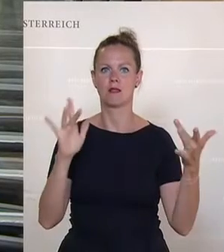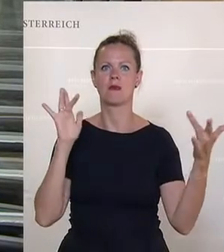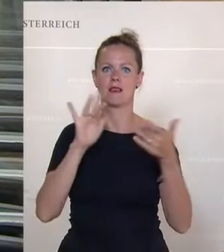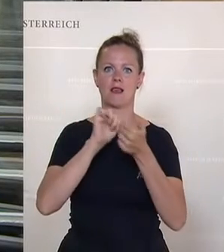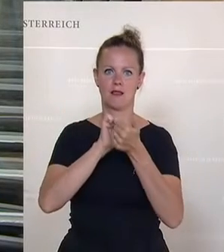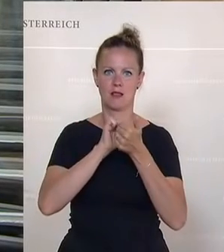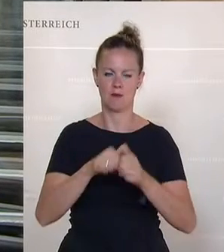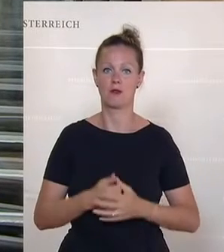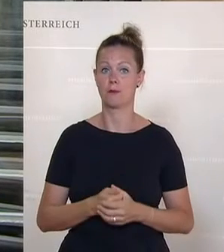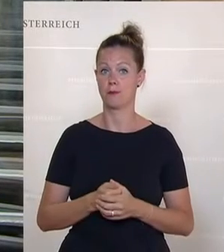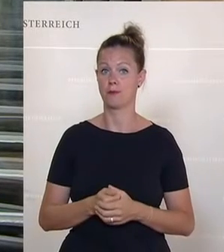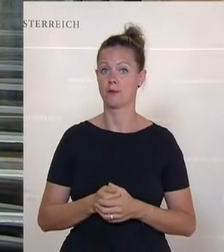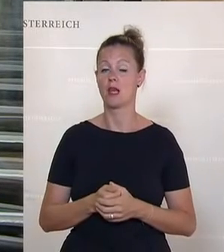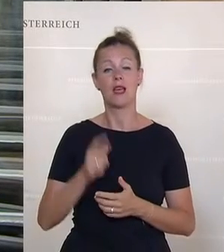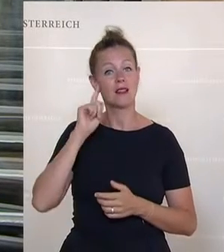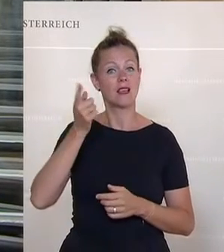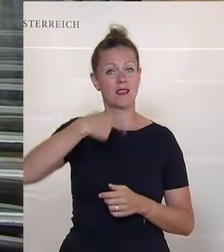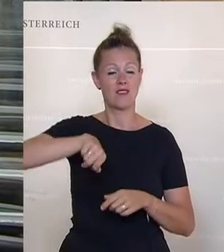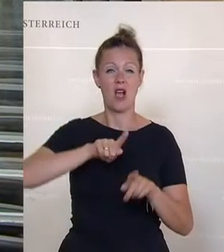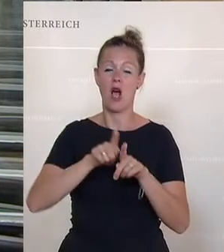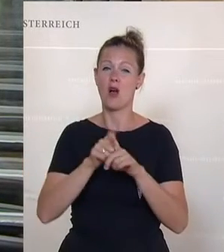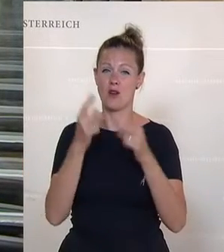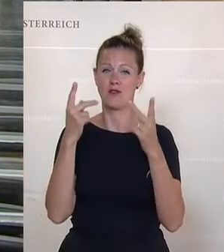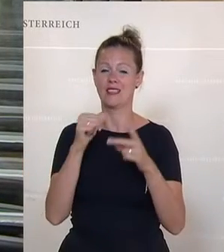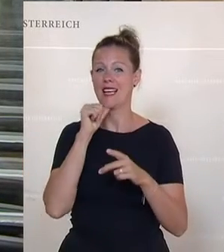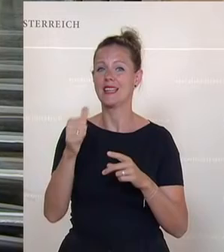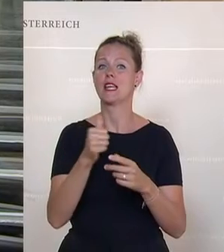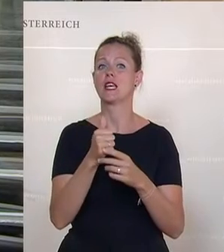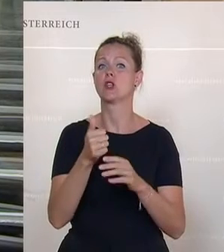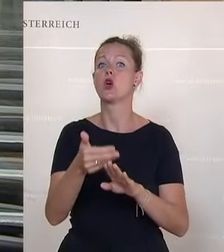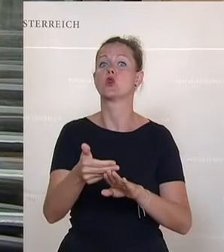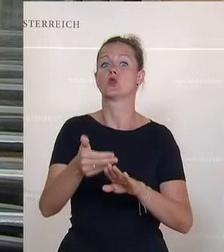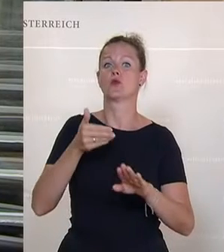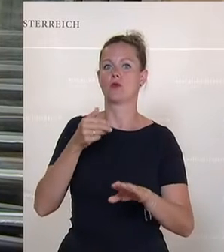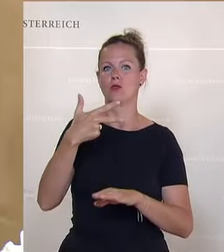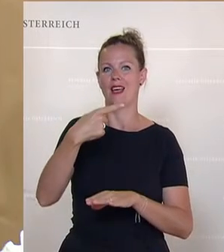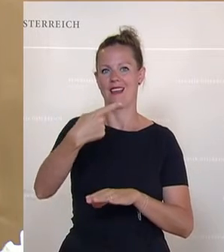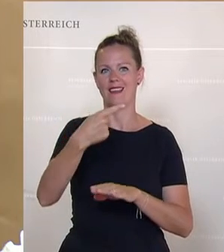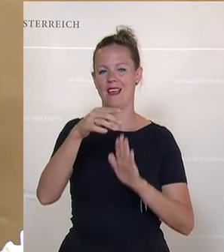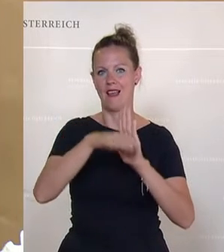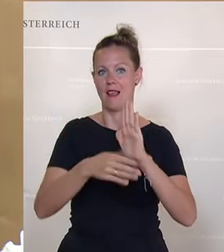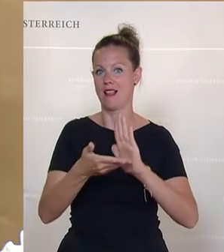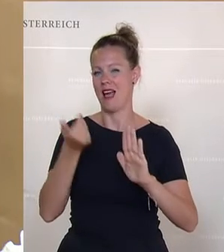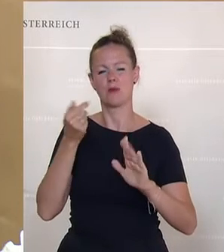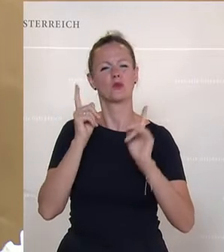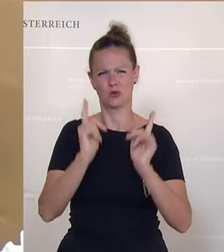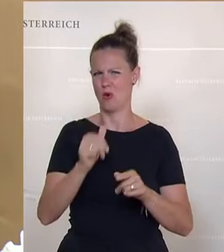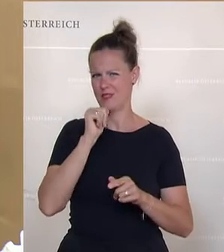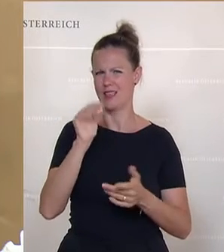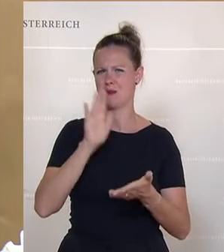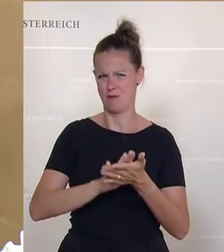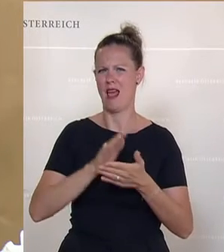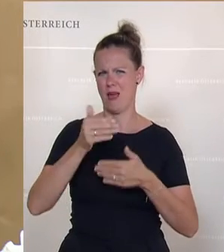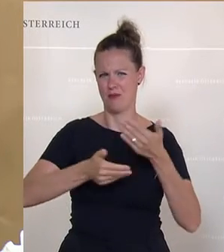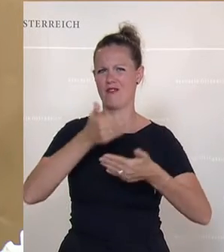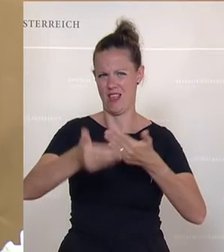ich, tun wir gut daran, nicht zu früh auch die 3G-Regel aufzuheben. Wir haben weiterhin auch die Möglichkeit, dass sich die